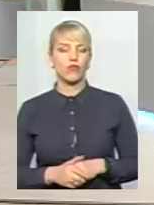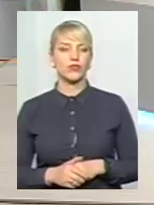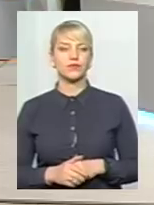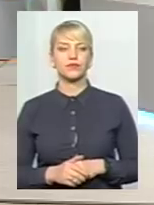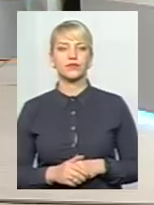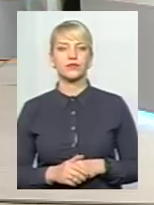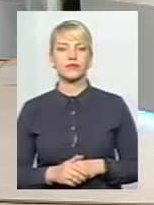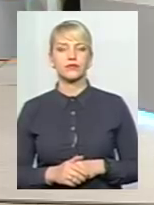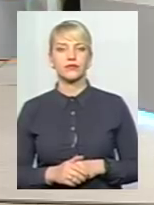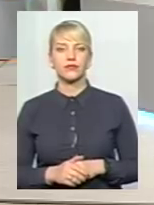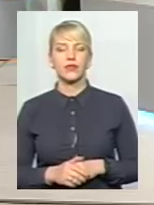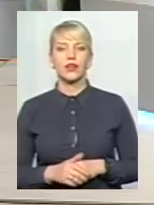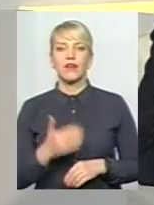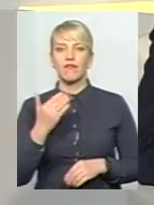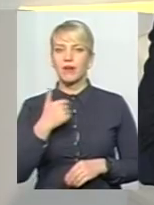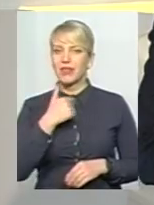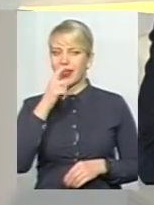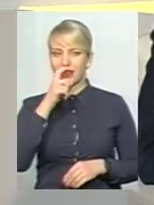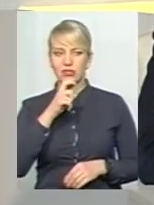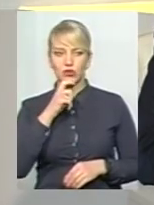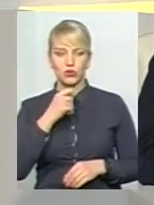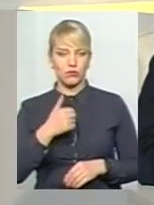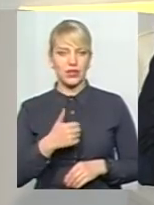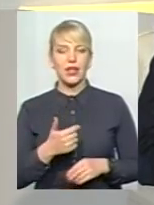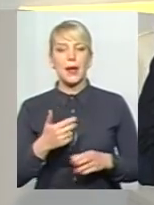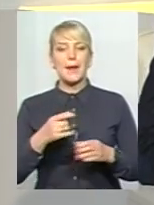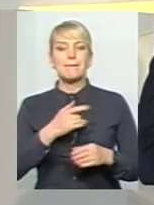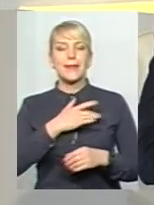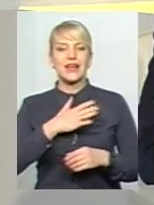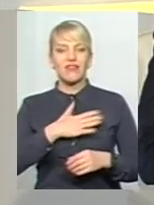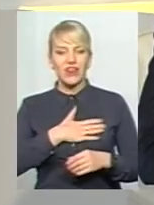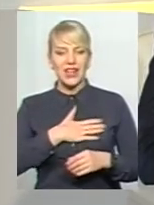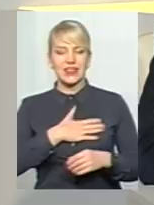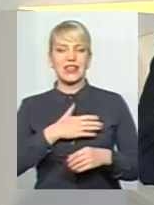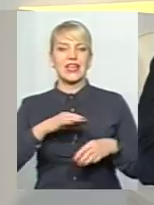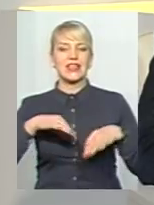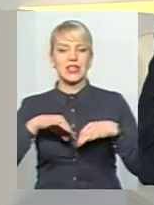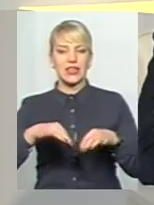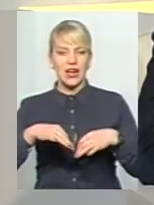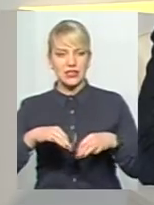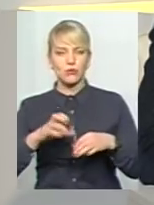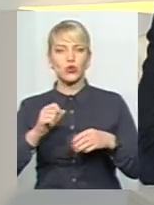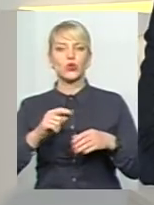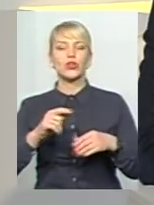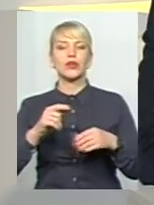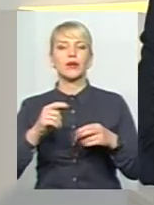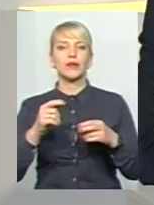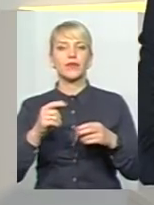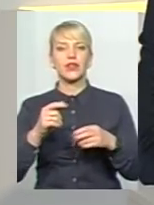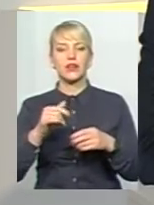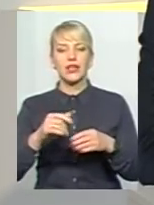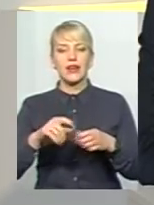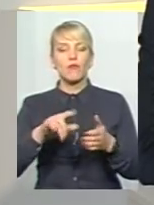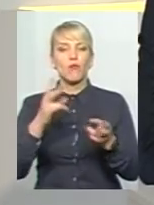Ви мене, напевно, неправильно зрозуміли. Приватний сектор, транспорт повинен ходити так, як і в будь-яку іншу